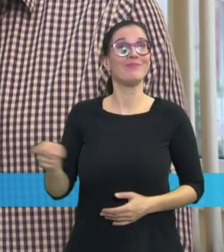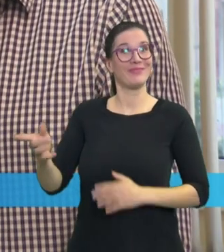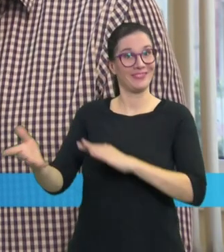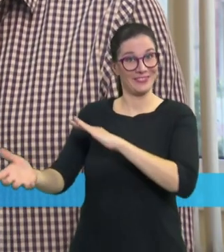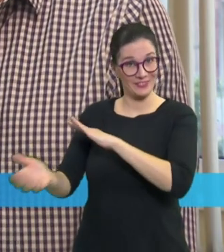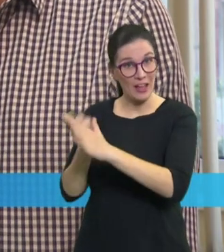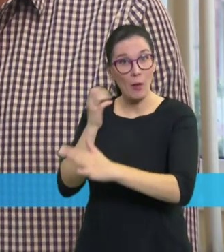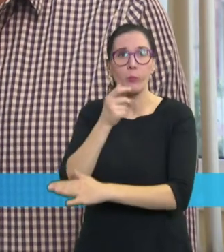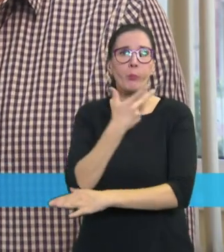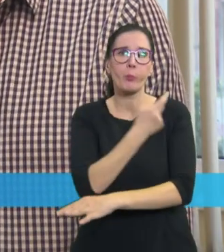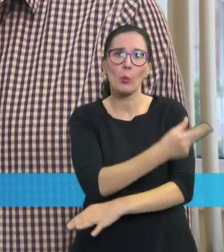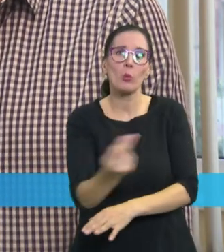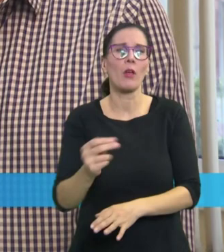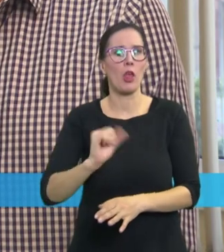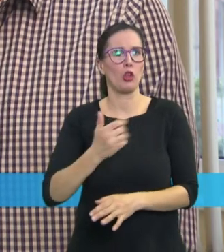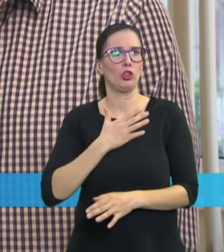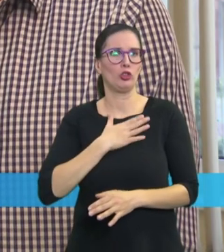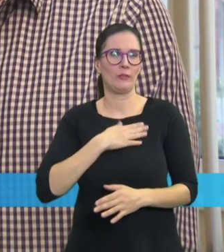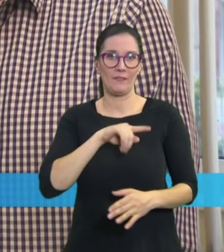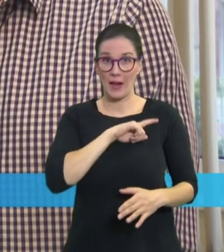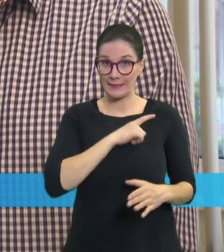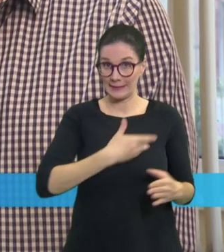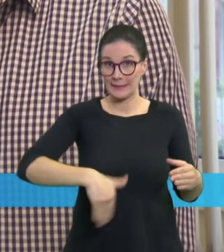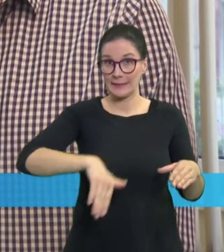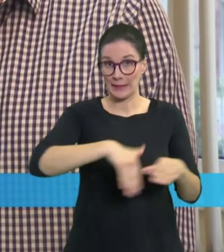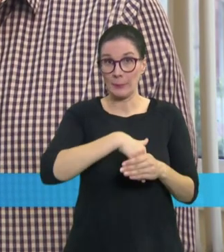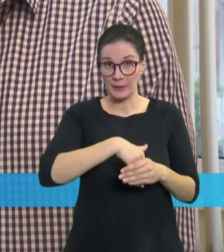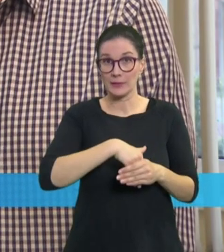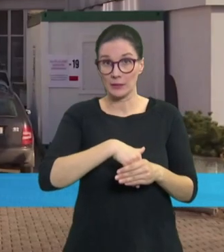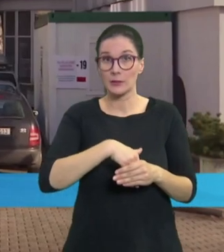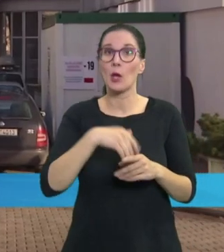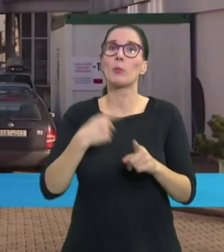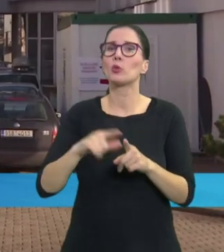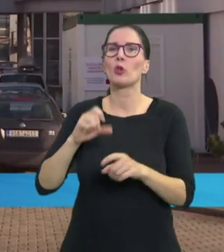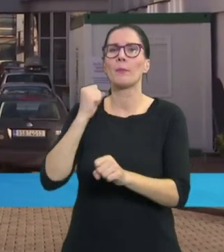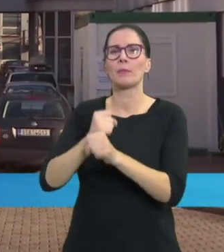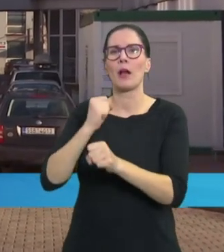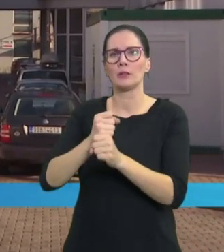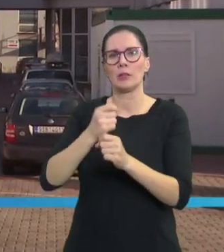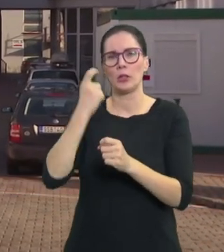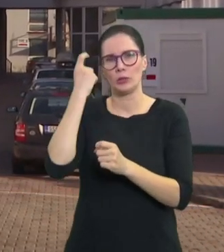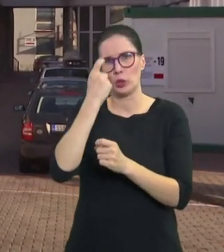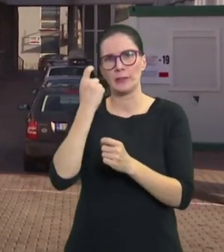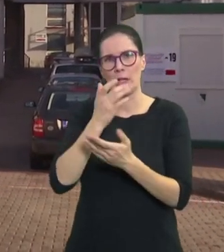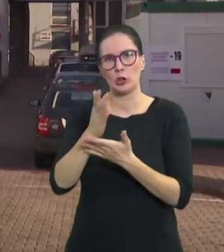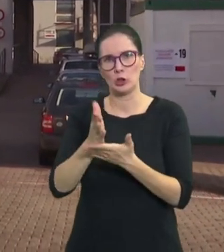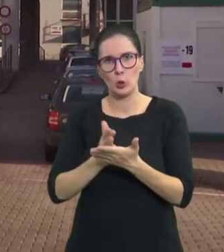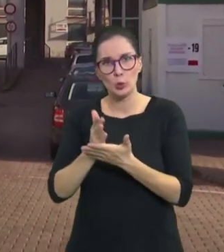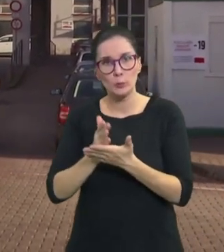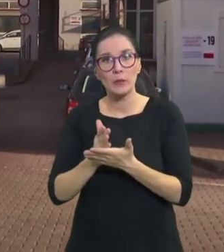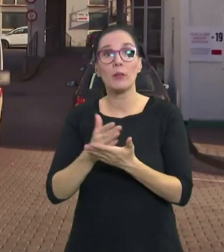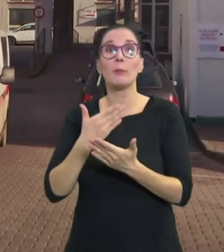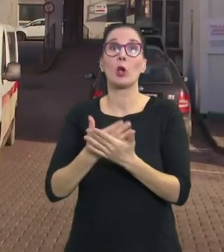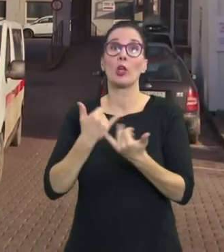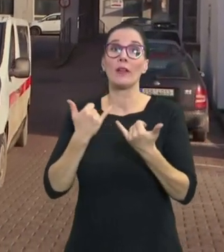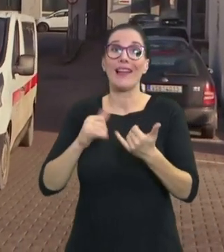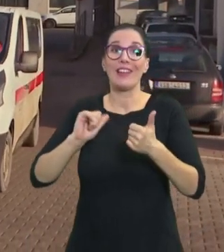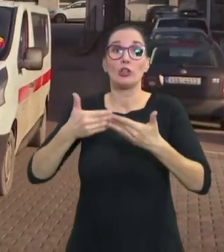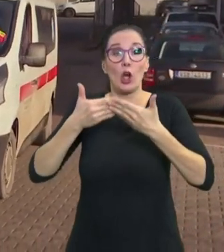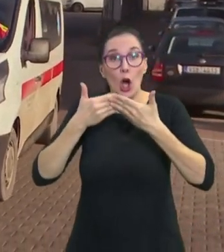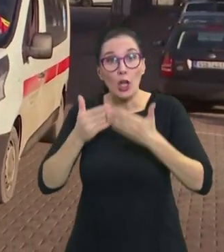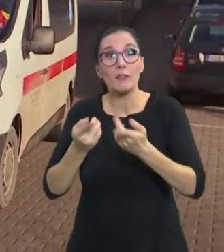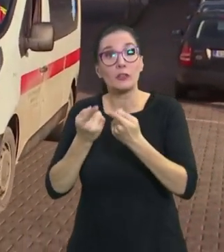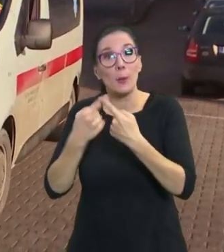očkování našich zaměstnanců a zaměstnanců v sociálních službách. A nebudeme otevírat tento okamžik dle doporučení